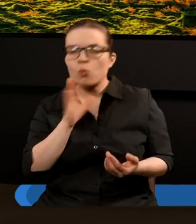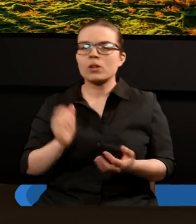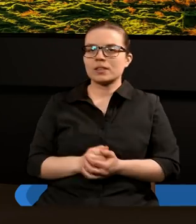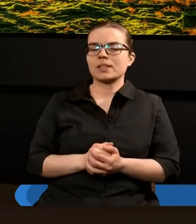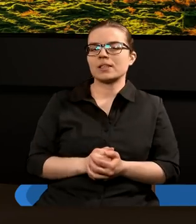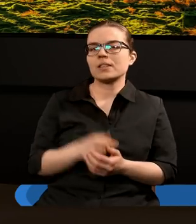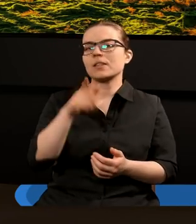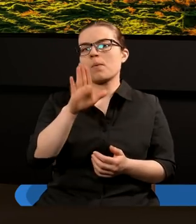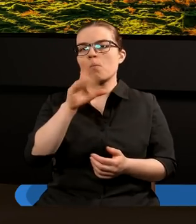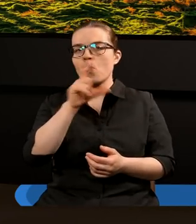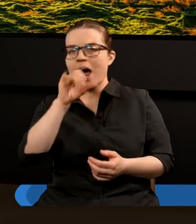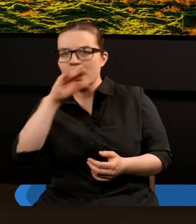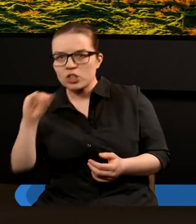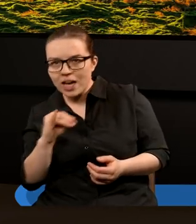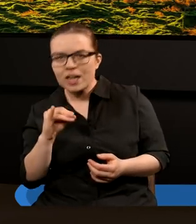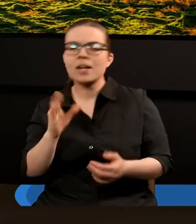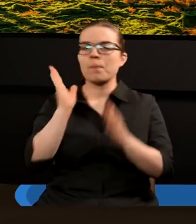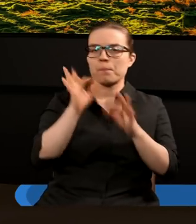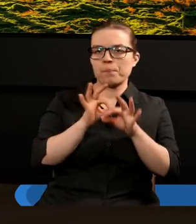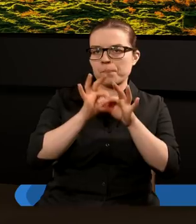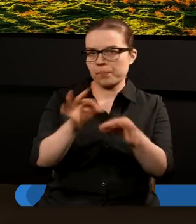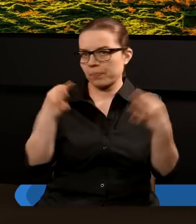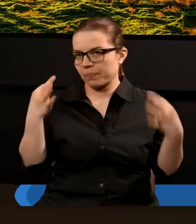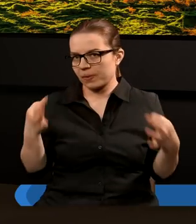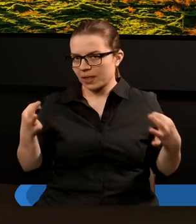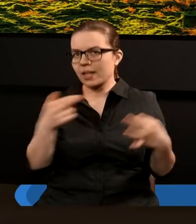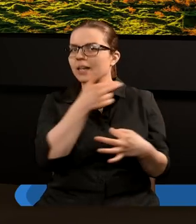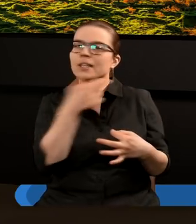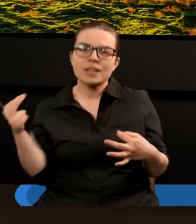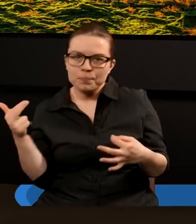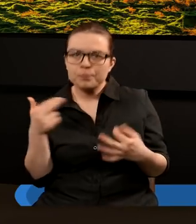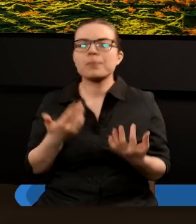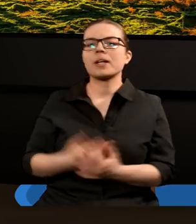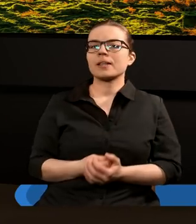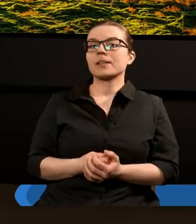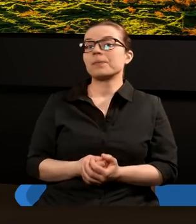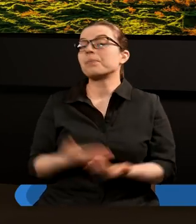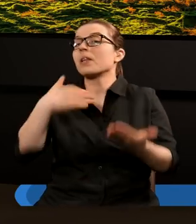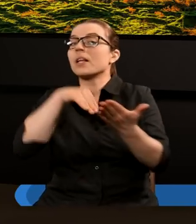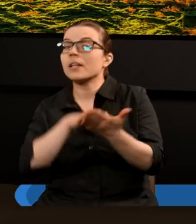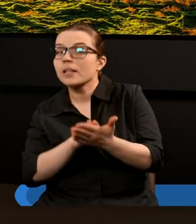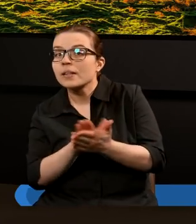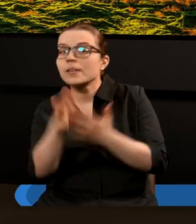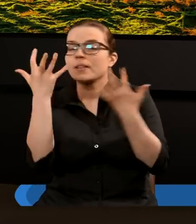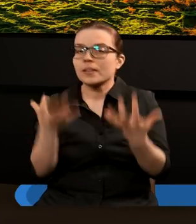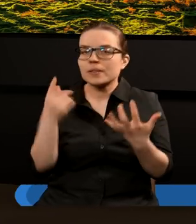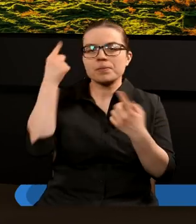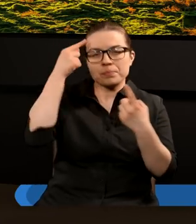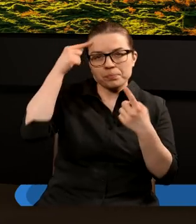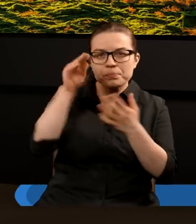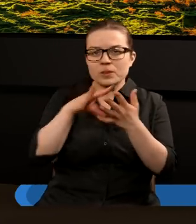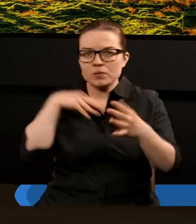Ja mam na imię Błażej i będę prowadził dzisiejszy temat. Rozpoczynając studium Pisma Świętego,